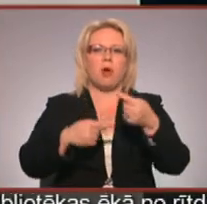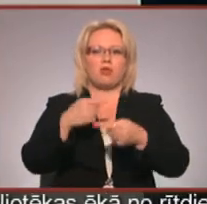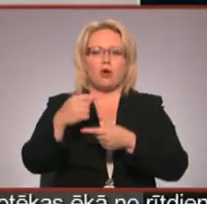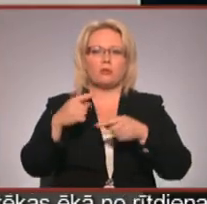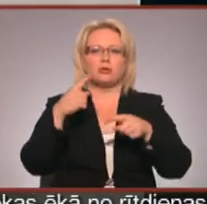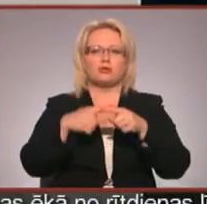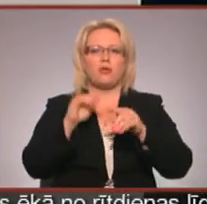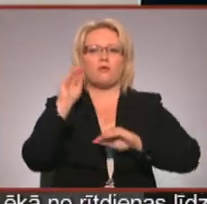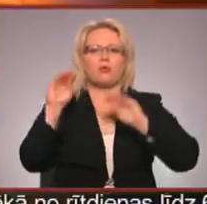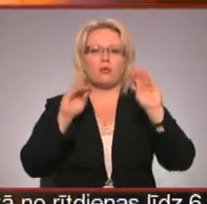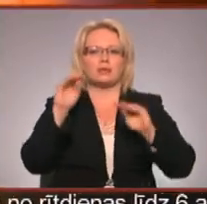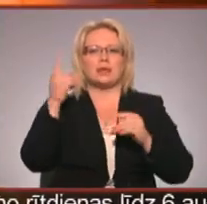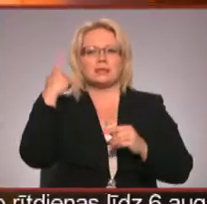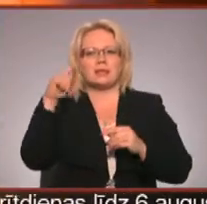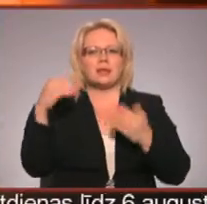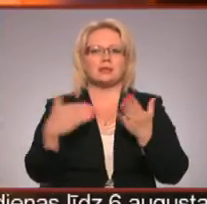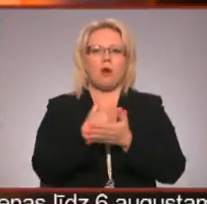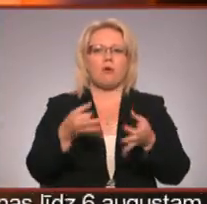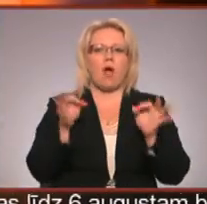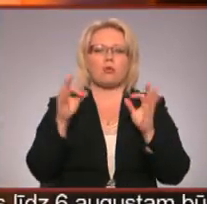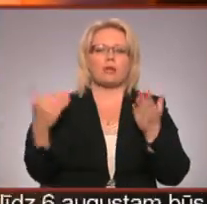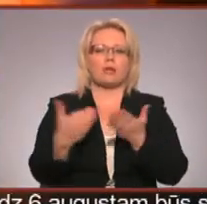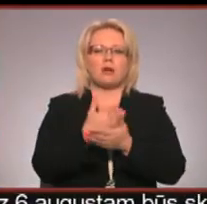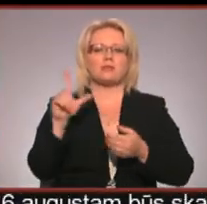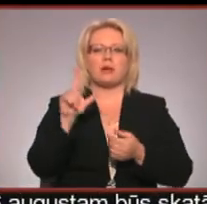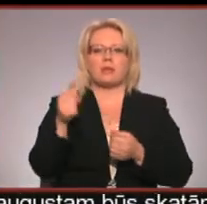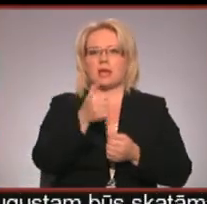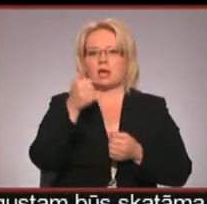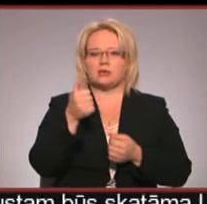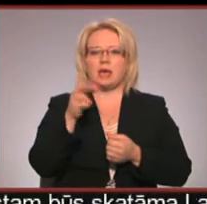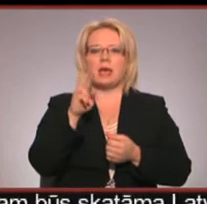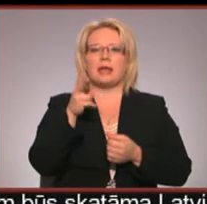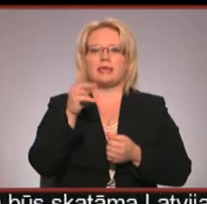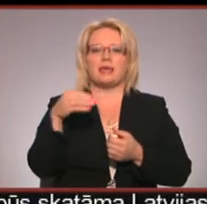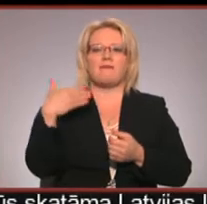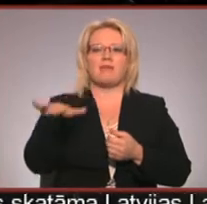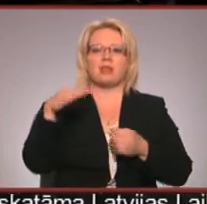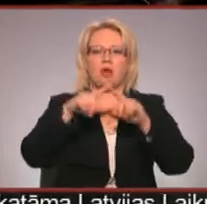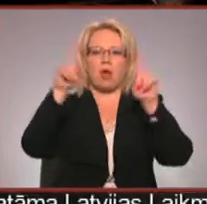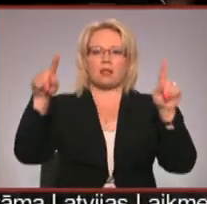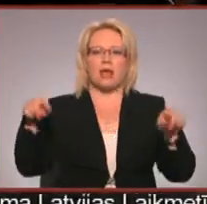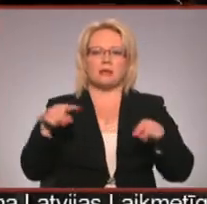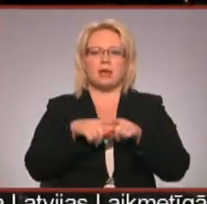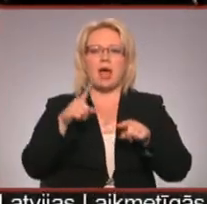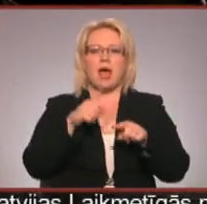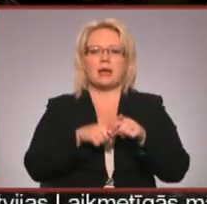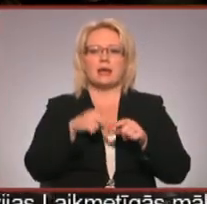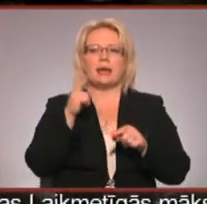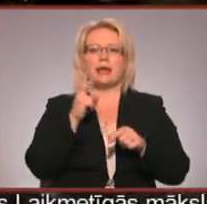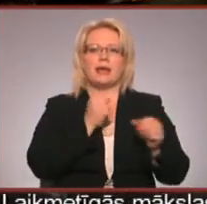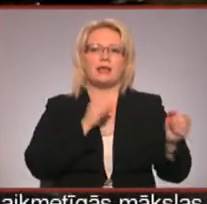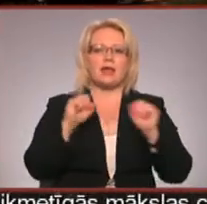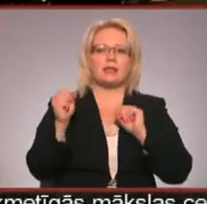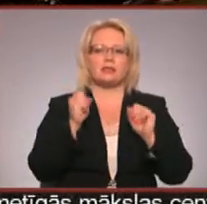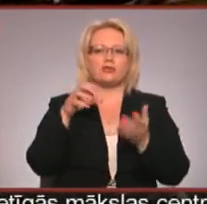futuristiskās idejas jauna aktualitāte iegūs 70. gados. Artur Riņķa video gleznās, ka arī valda celma kinētiskajos objektos un